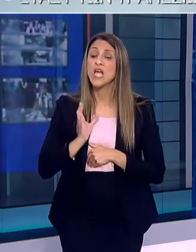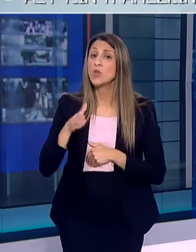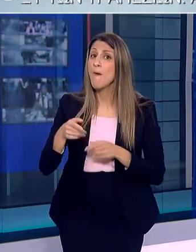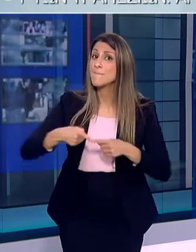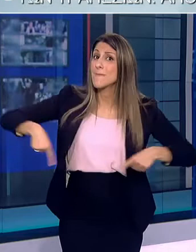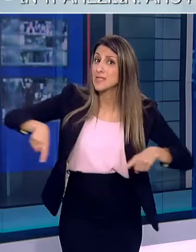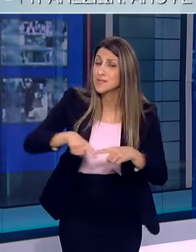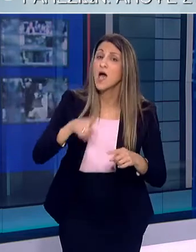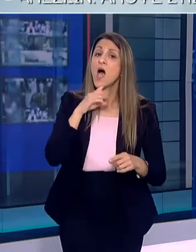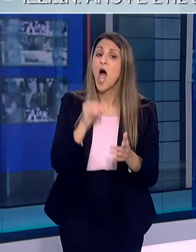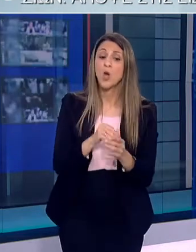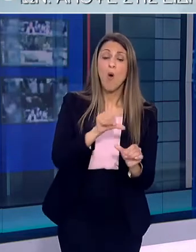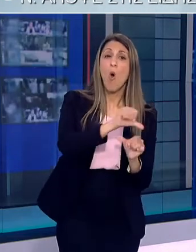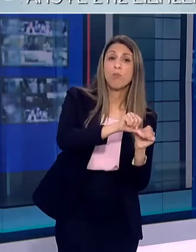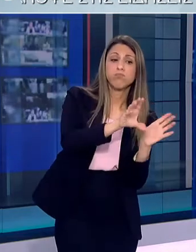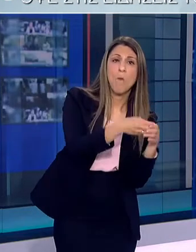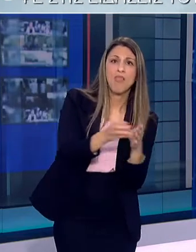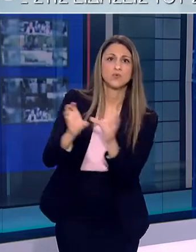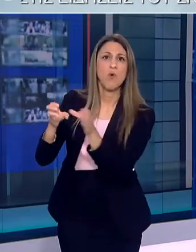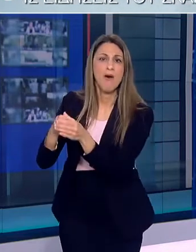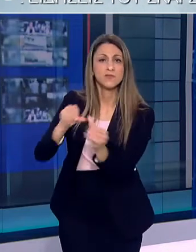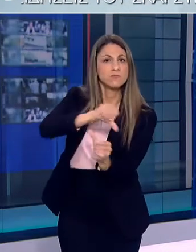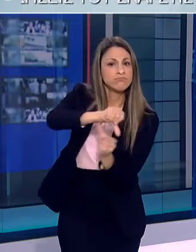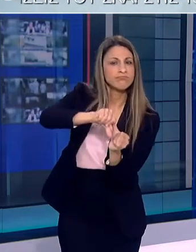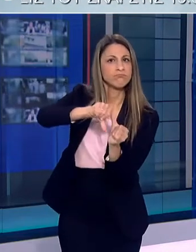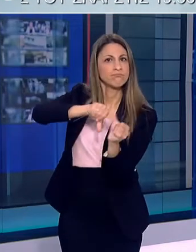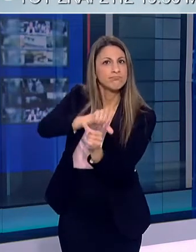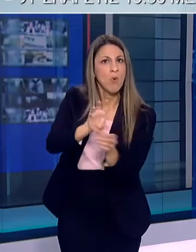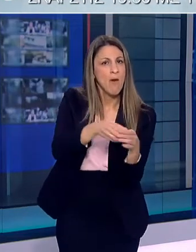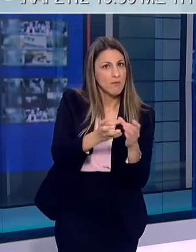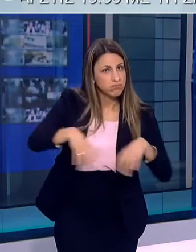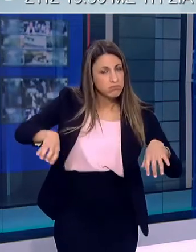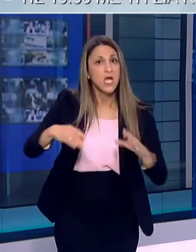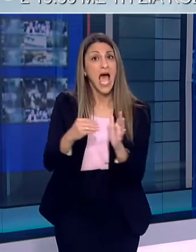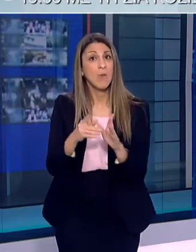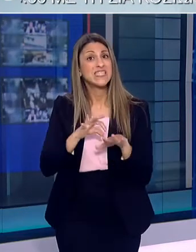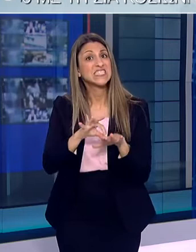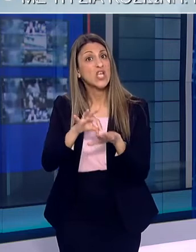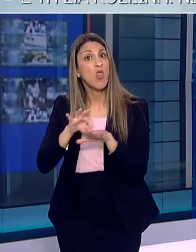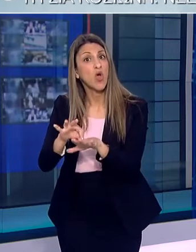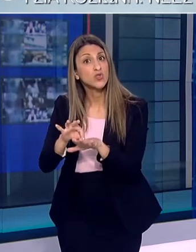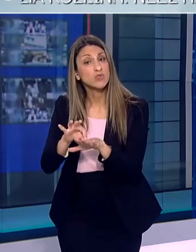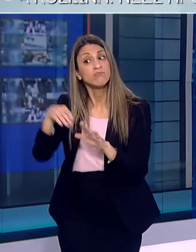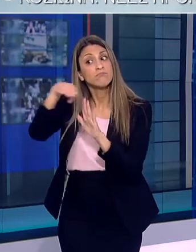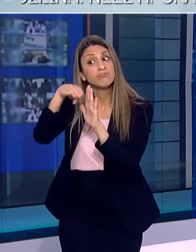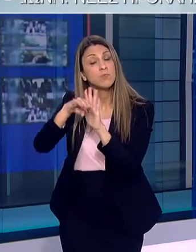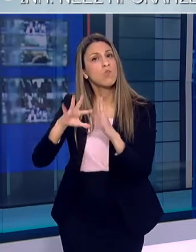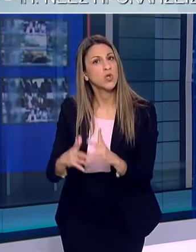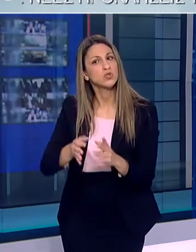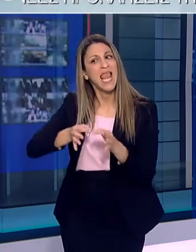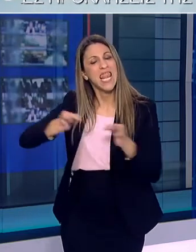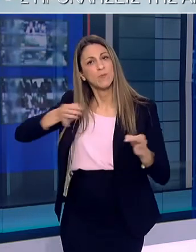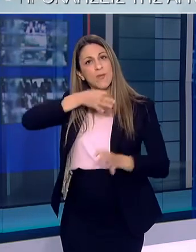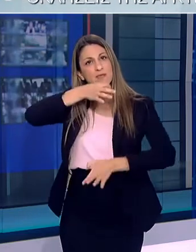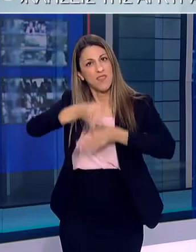εκπεριτροπής λειτουργία τα μέτρα προστασίας των συνοδών τα οποία θα καθοριστούν τις επόμενες ημέρες Τα κέντρα δημιουργικής